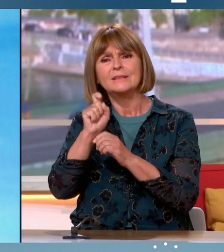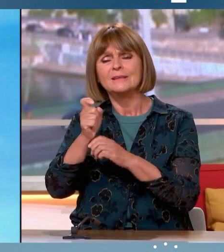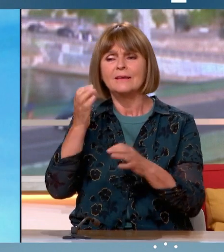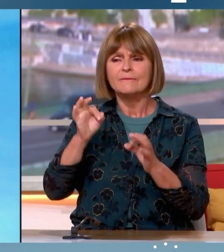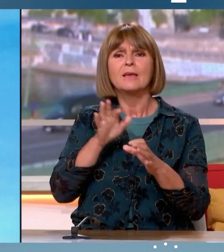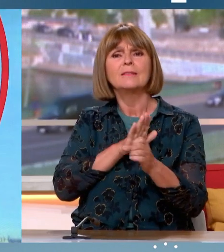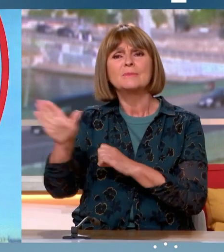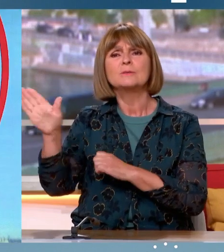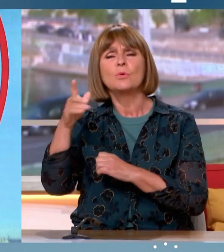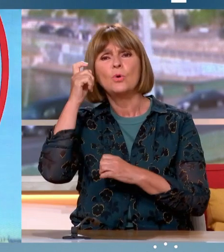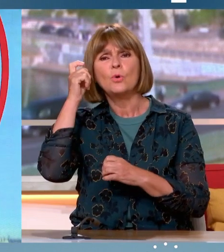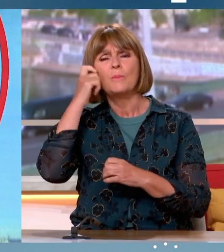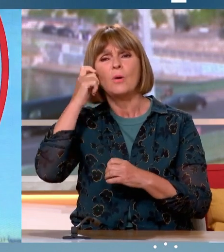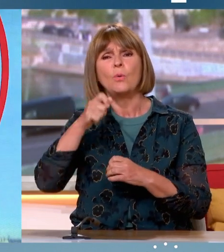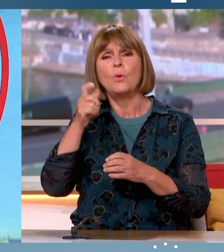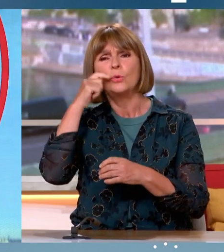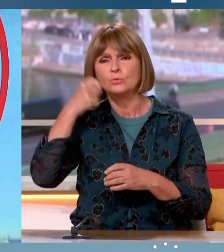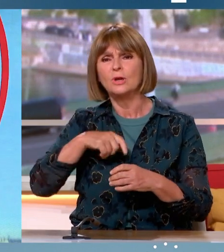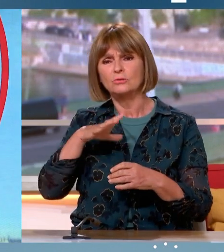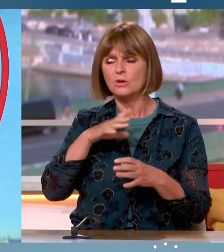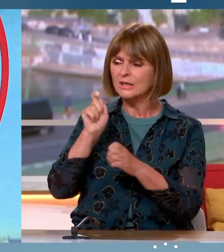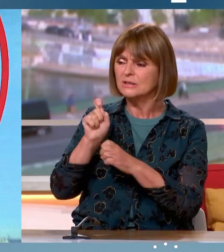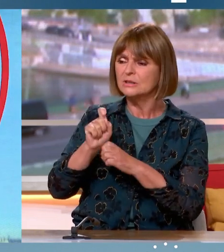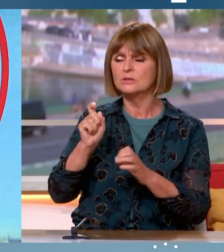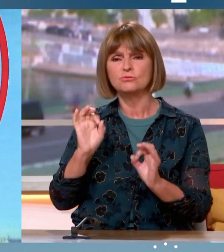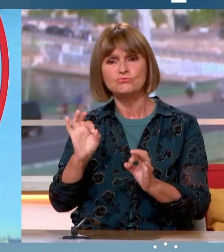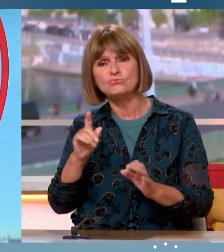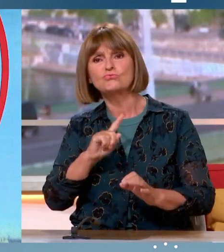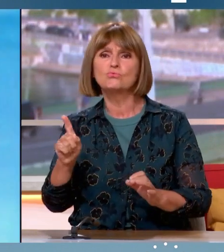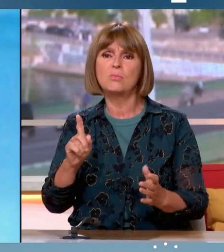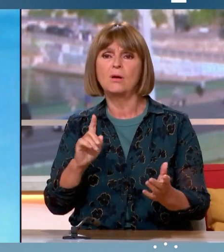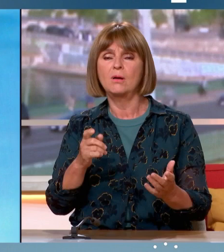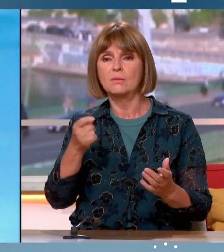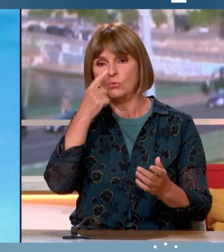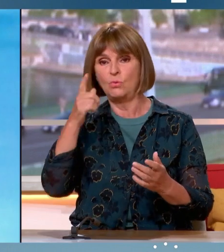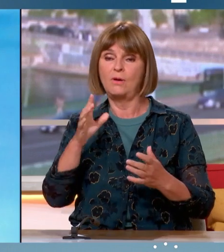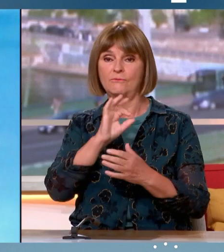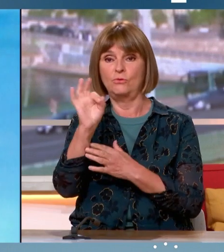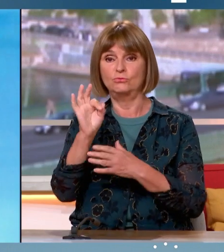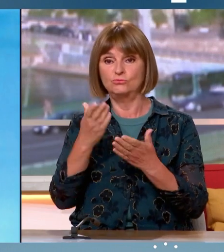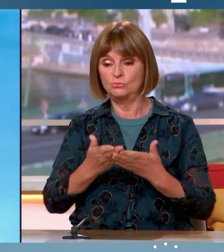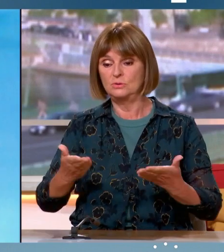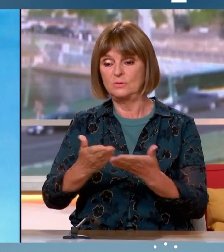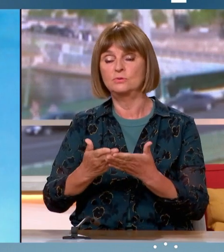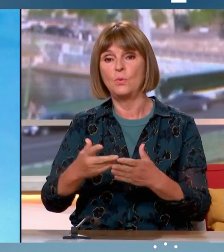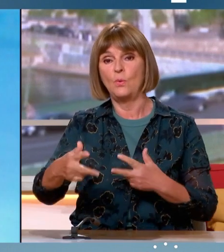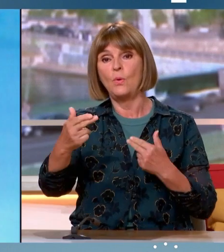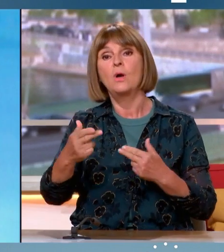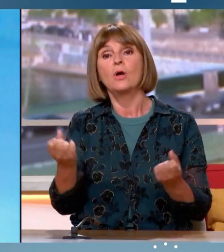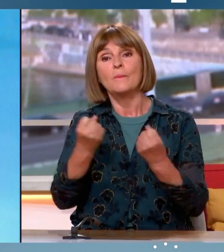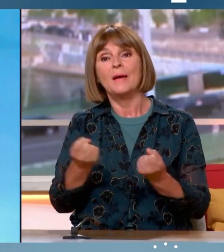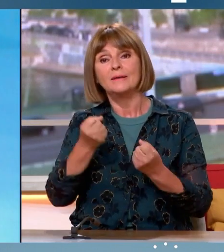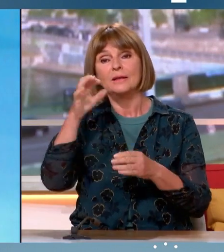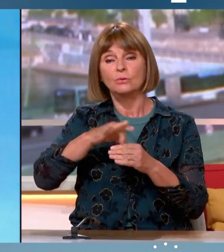'Emmanuel Macron en Ukraine, est-ce que ces critiques sont justifiées alors que la France est en pleine campagne électorale, que son avenir se joue ? Est-ce que sa